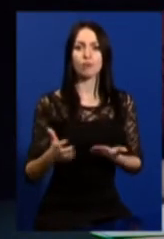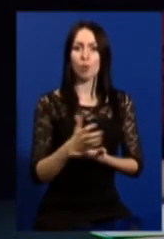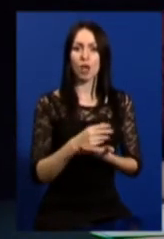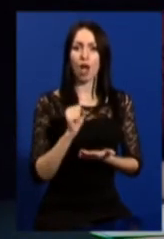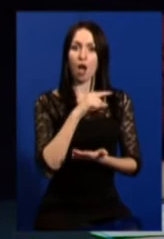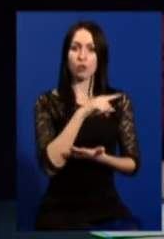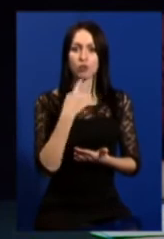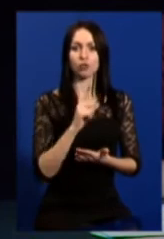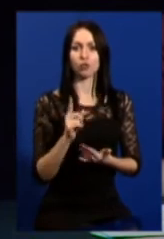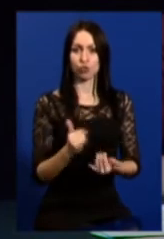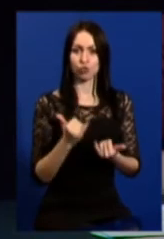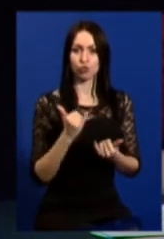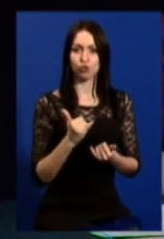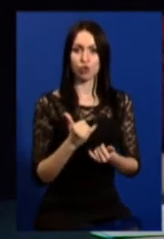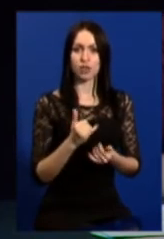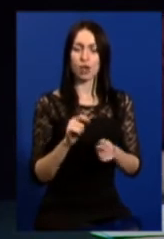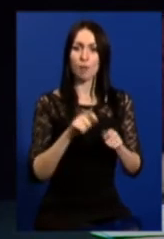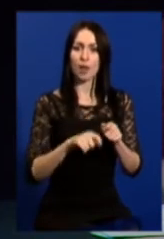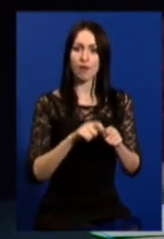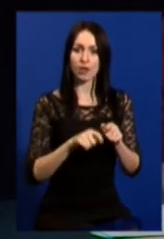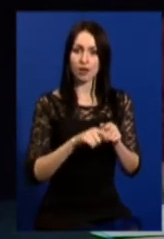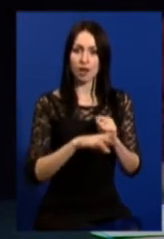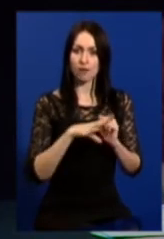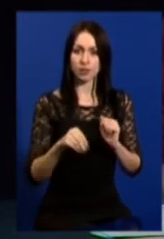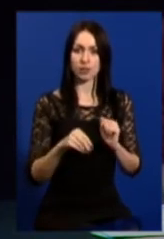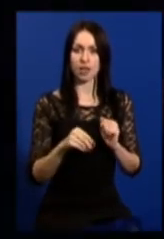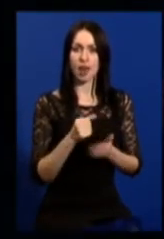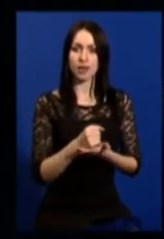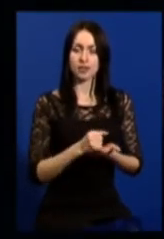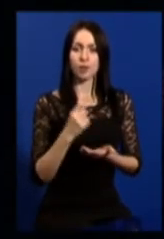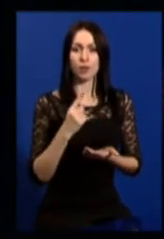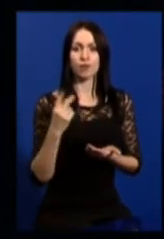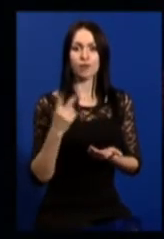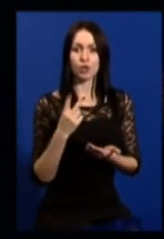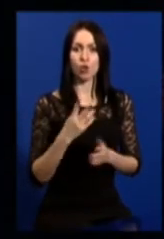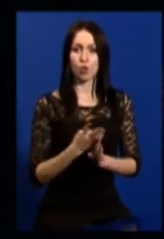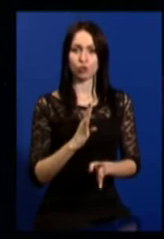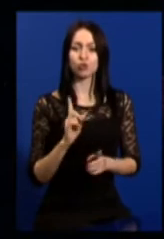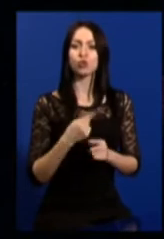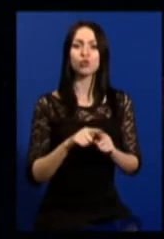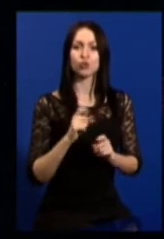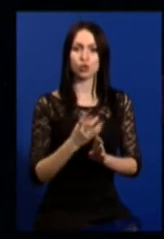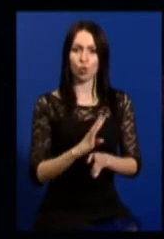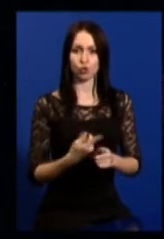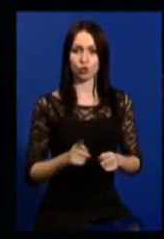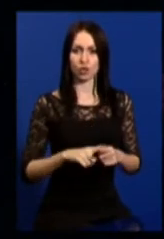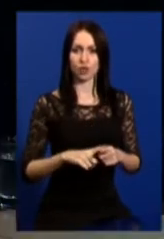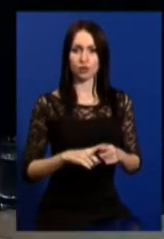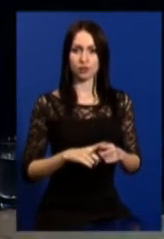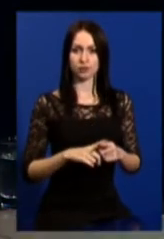Калгушкін говорить про те, що зараз відбувається перевірка. Резервістів першої-другої черги. Що це за черги такі?